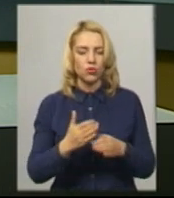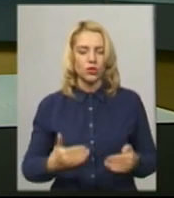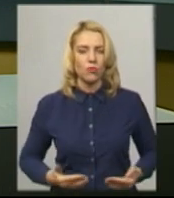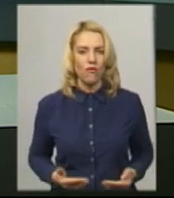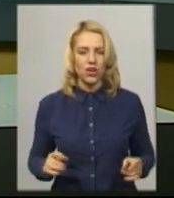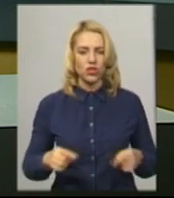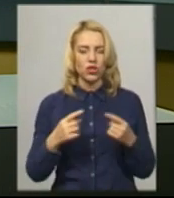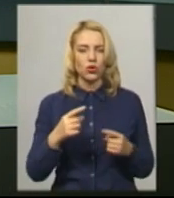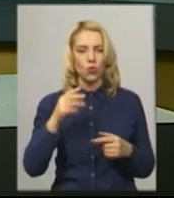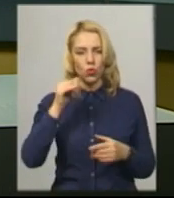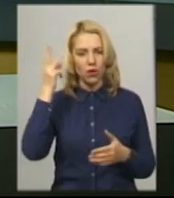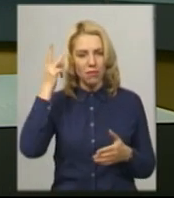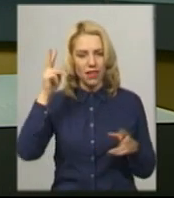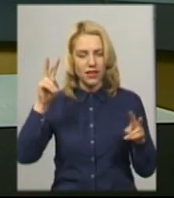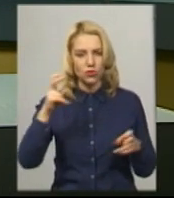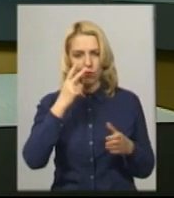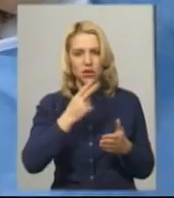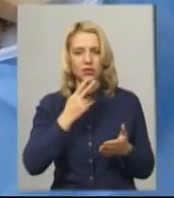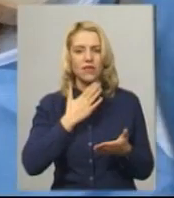кореспондент Суспільного Андрій Гуменний.